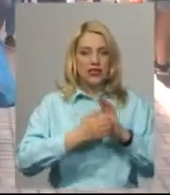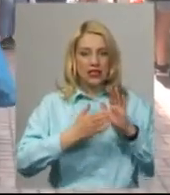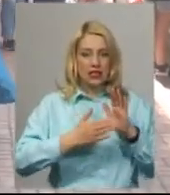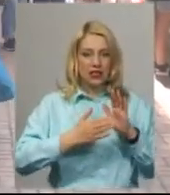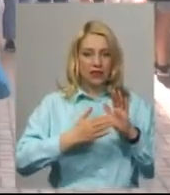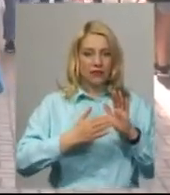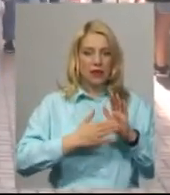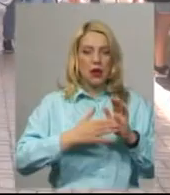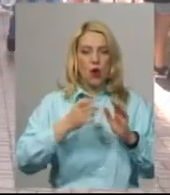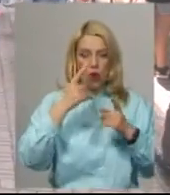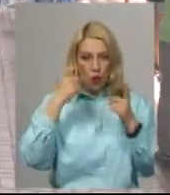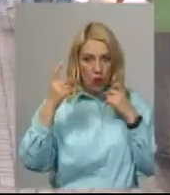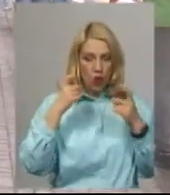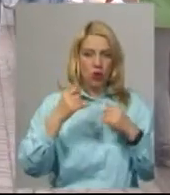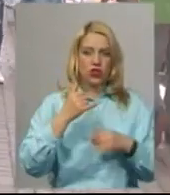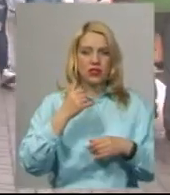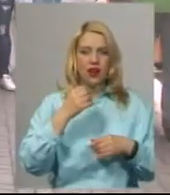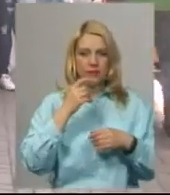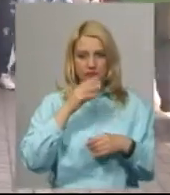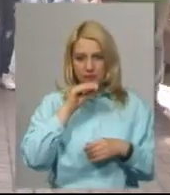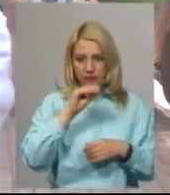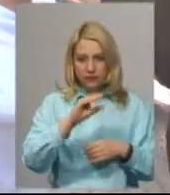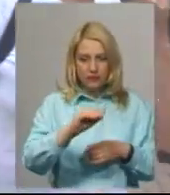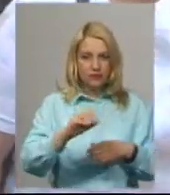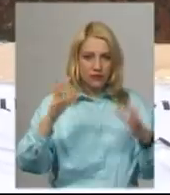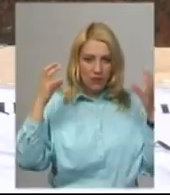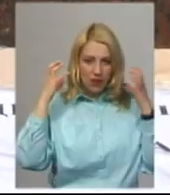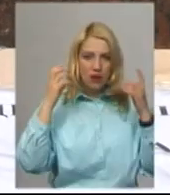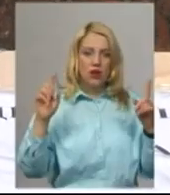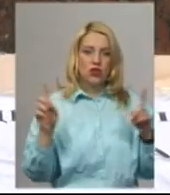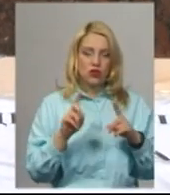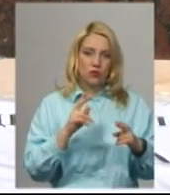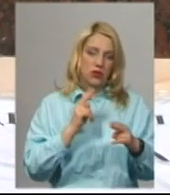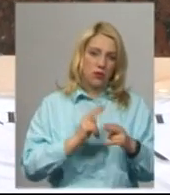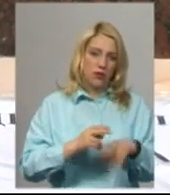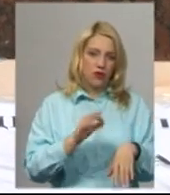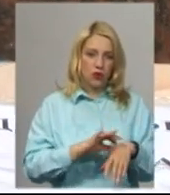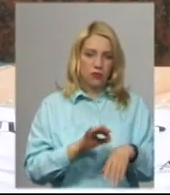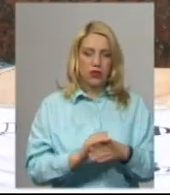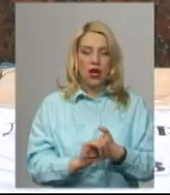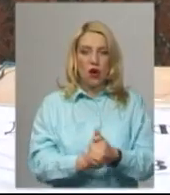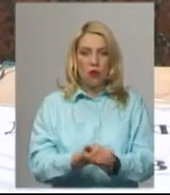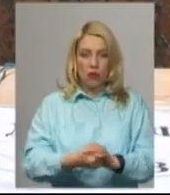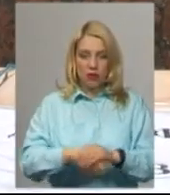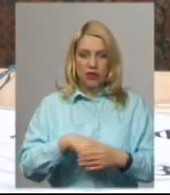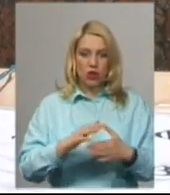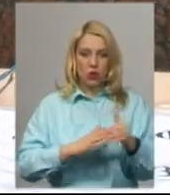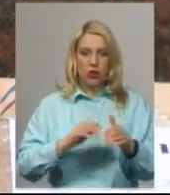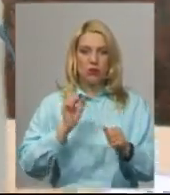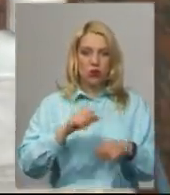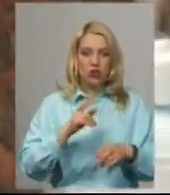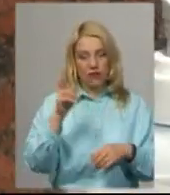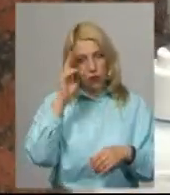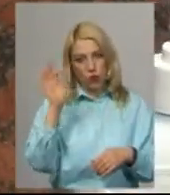кожних 15 хвилин з метою запобігання хвороби. Помити та обробити антисептиком руки можна в туалетах ринку